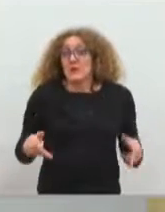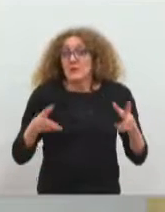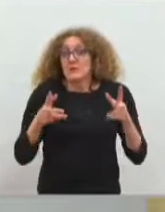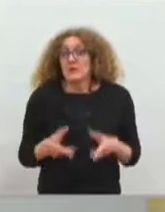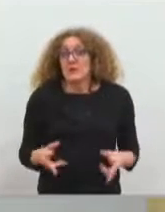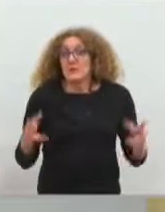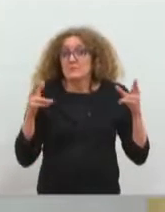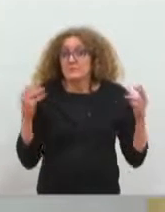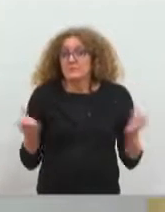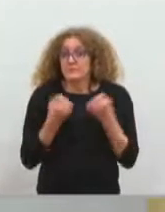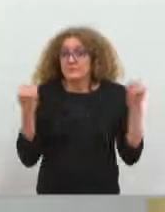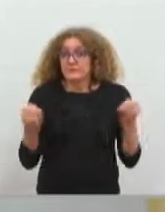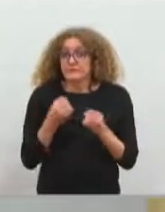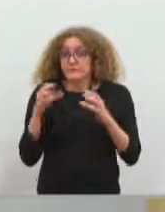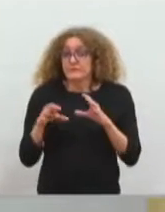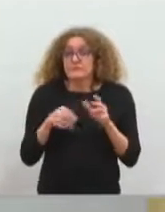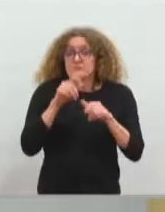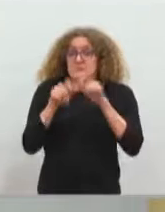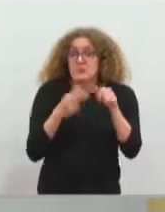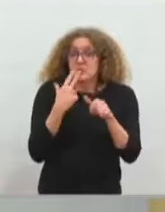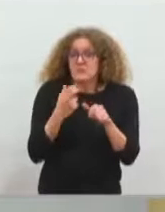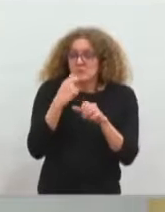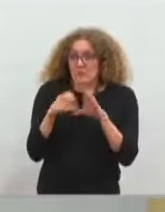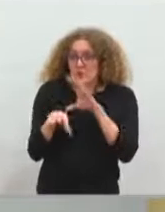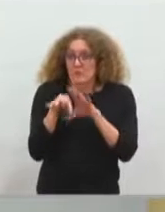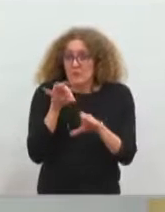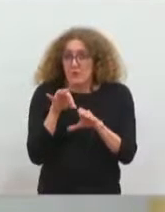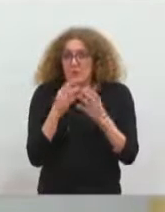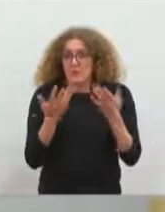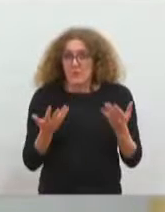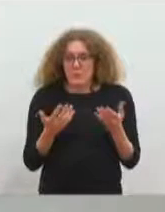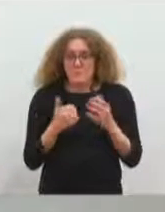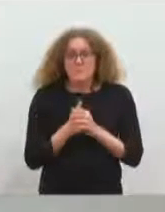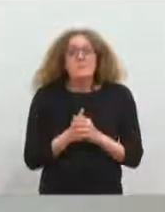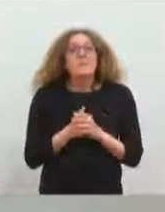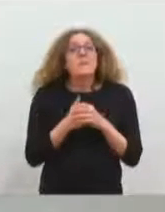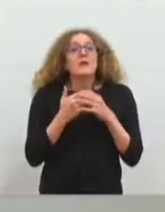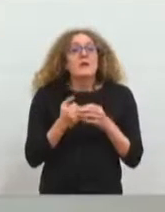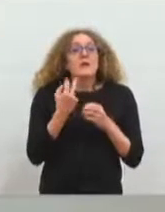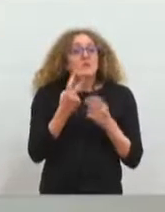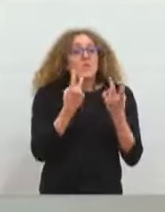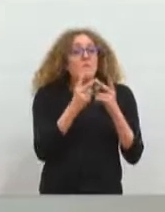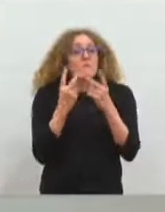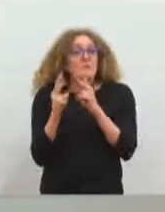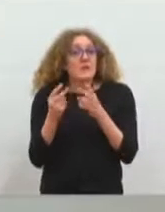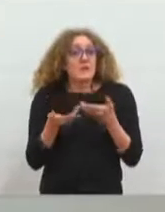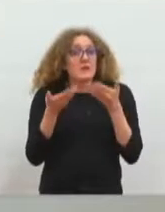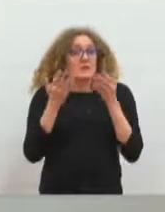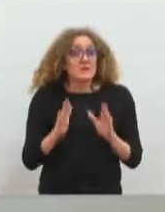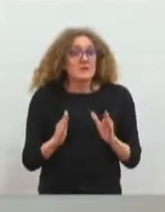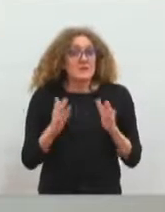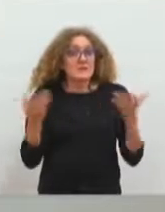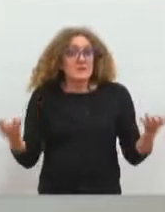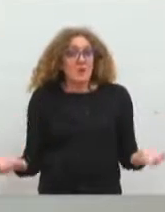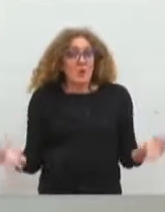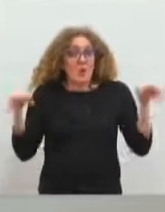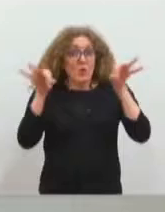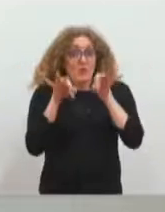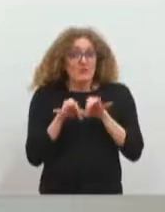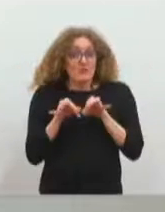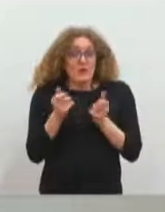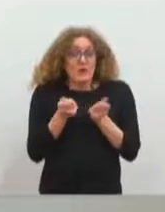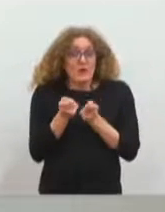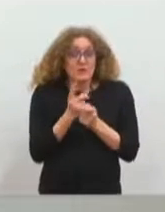de leur conseil municipal, décident de rejoindre le périmètre de la régie. Il s'agit à l'ouest de Murviel-les